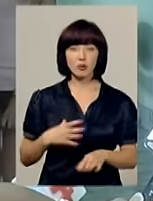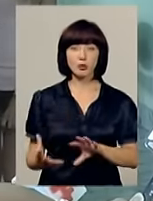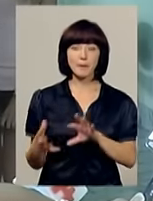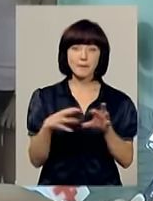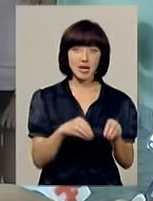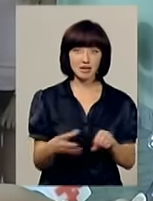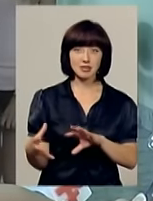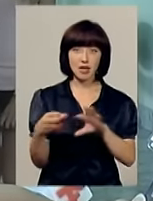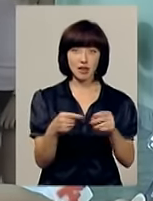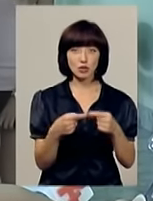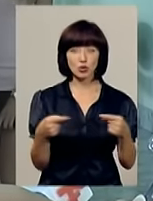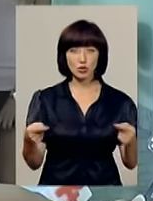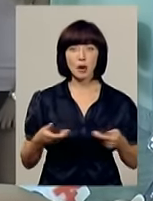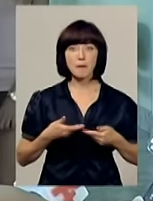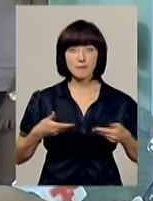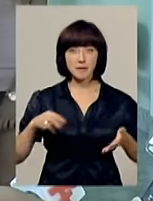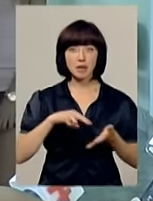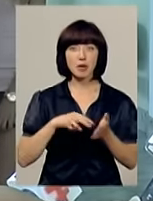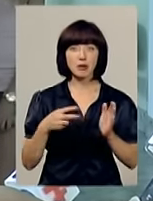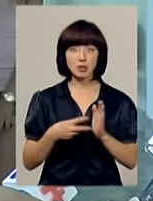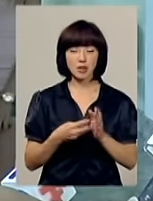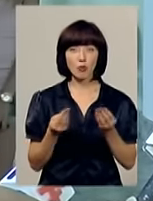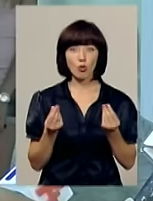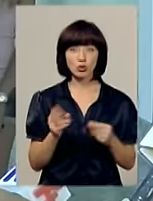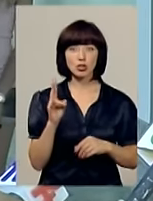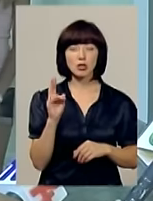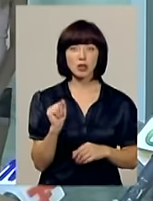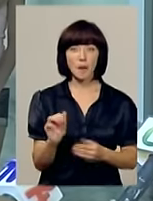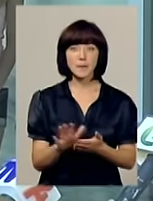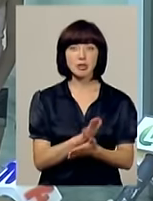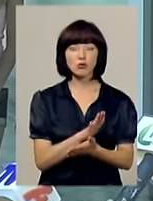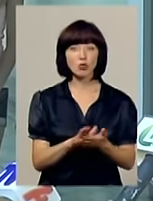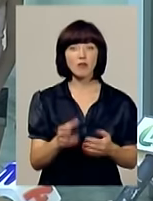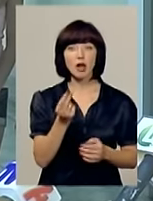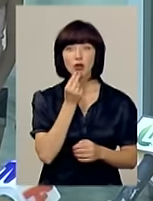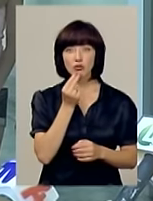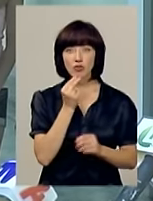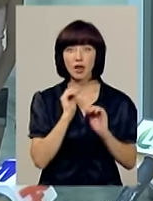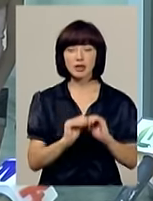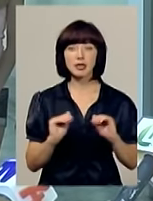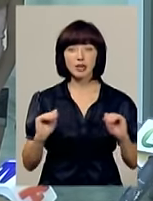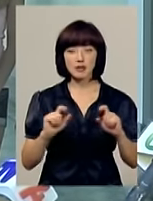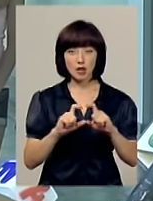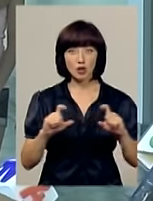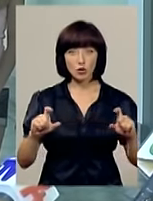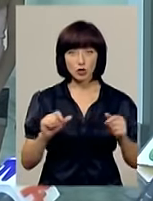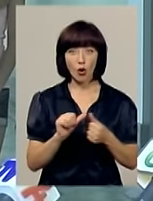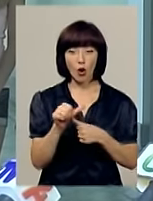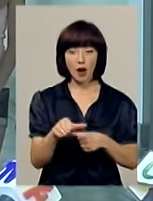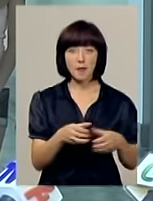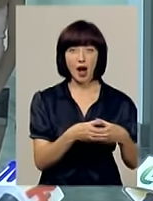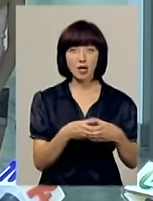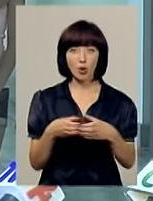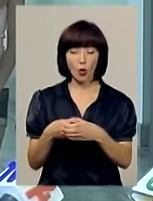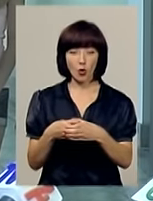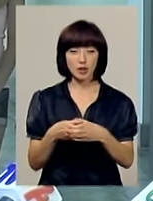ми передбачаємо в цьому бюджеті кошти на безкоштовне харчування дітей в дитячих садочках окремих категорій,